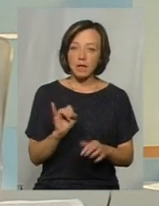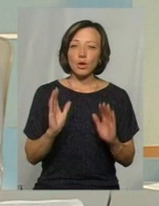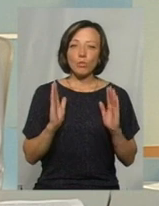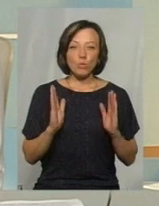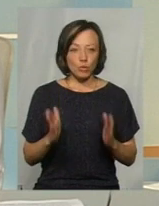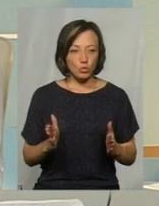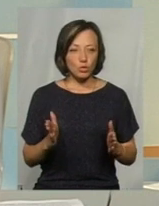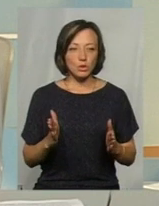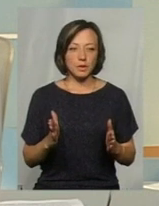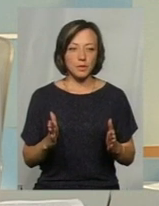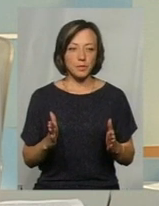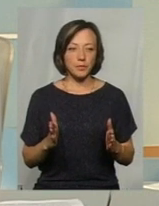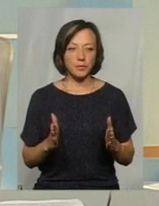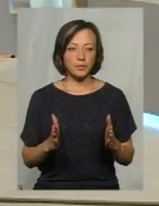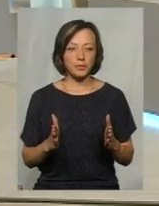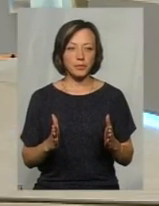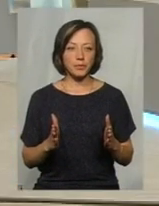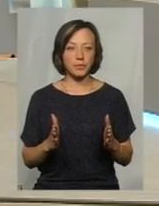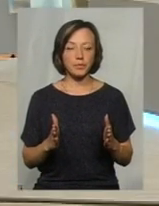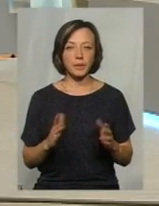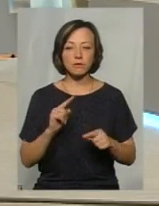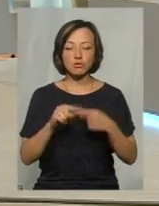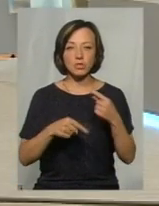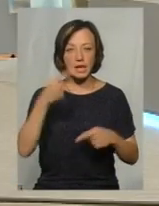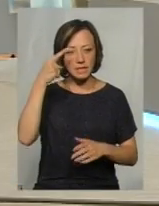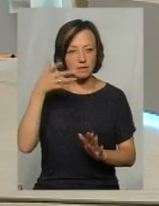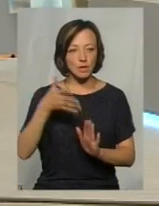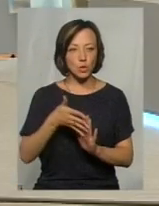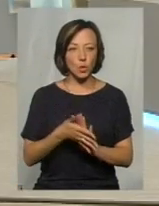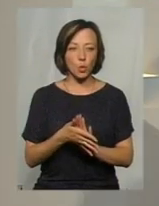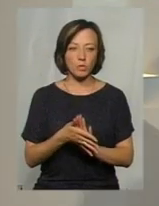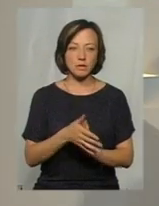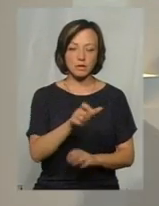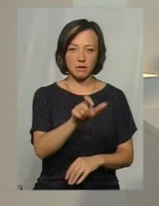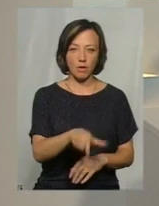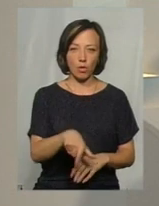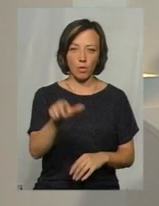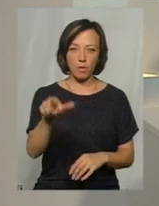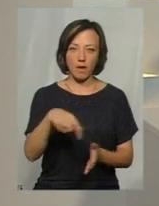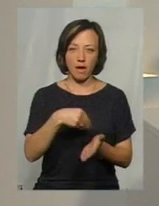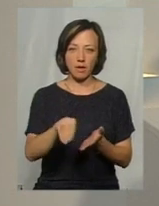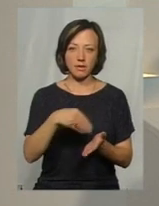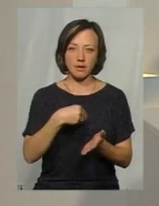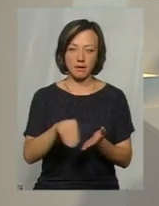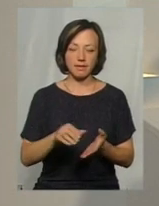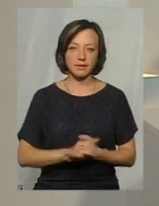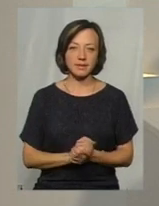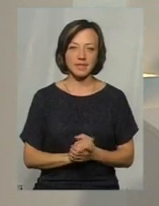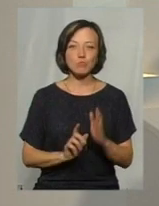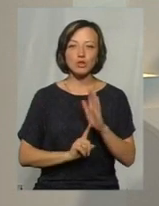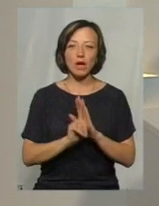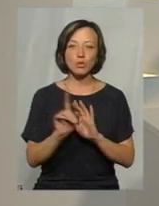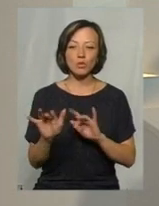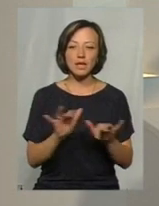звичайно, через свідомість покупців будемо спочатку